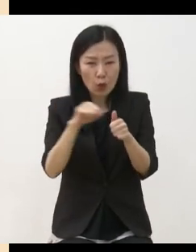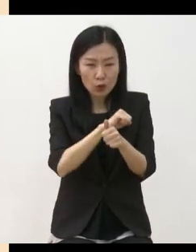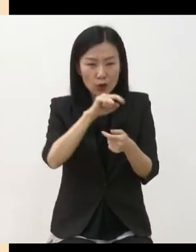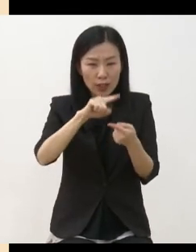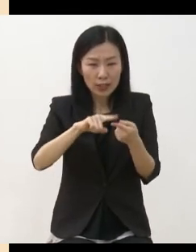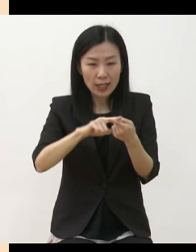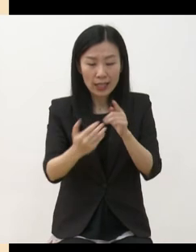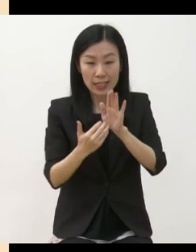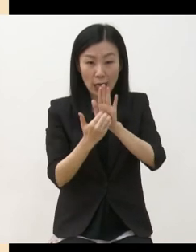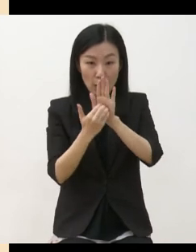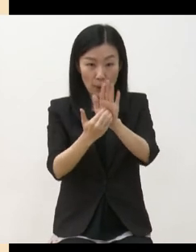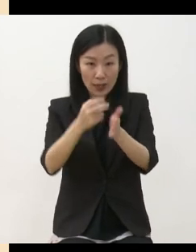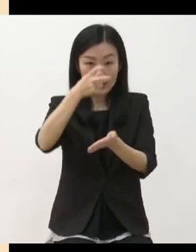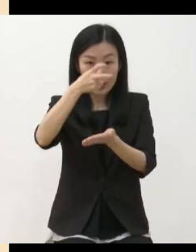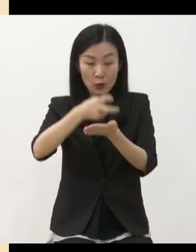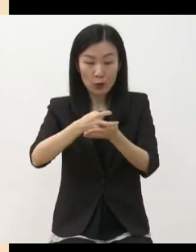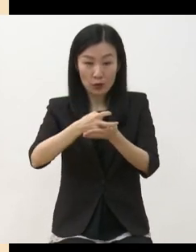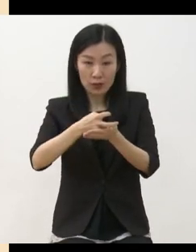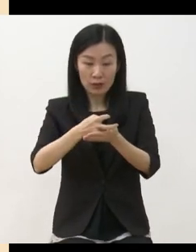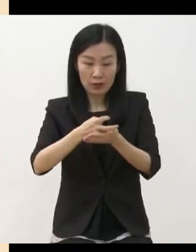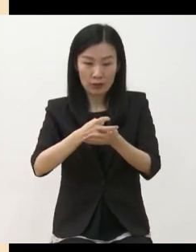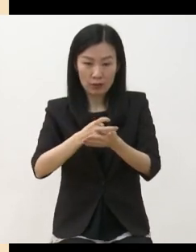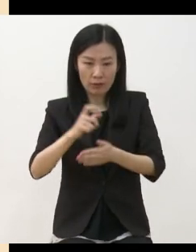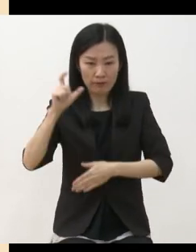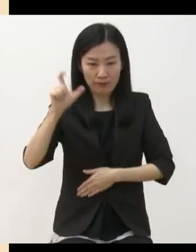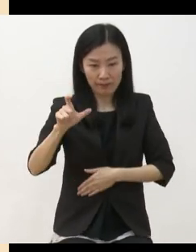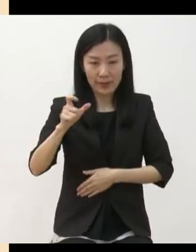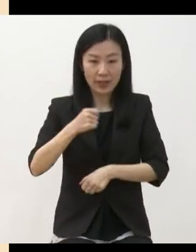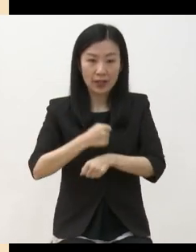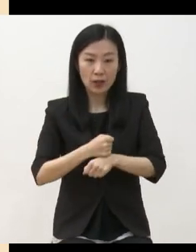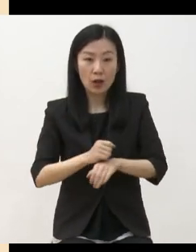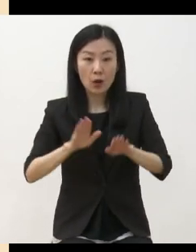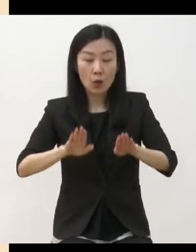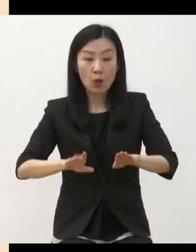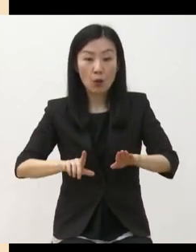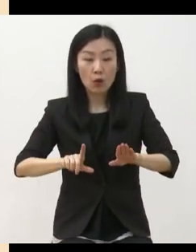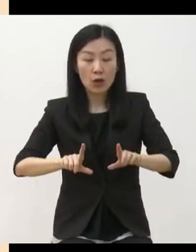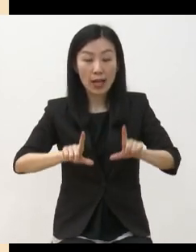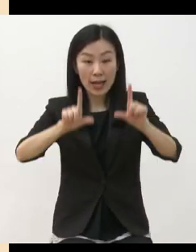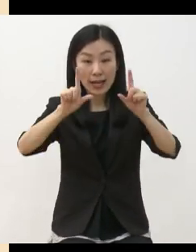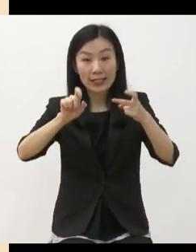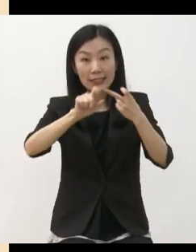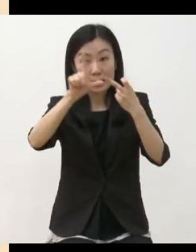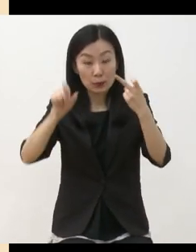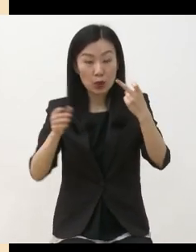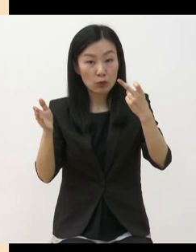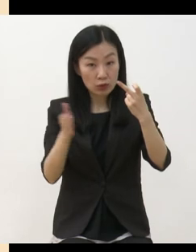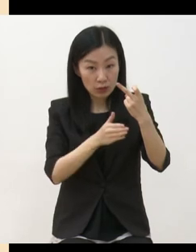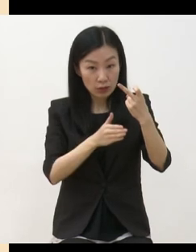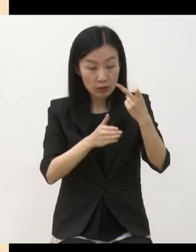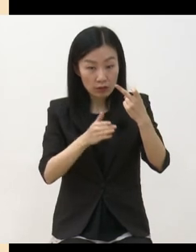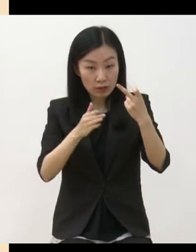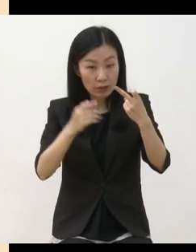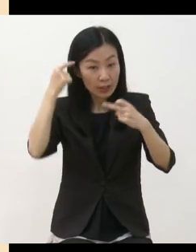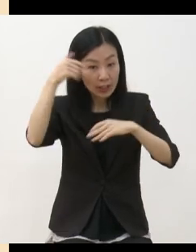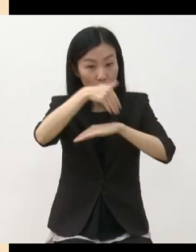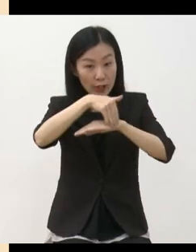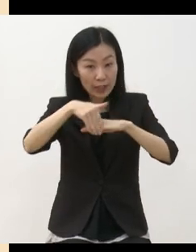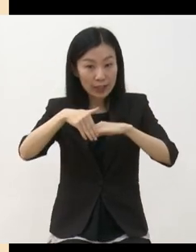강화하고 올해 12월부터 시행 예정인 예술인